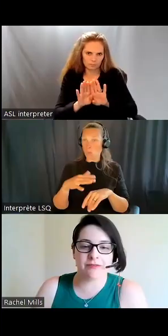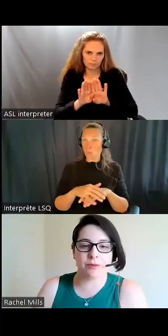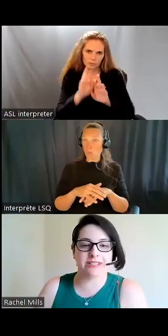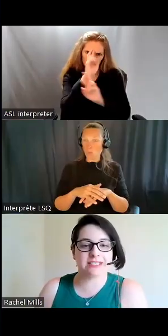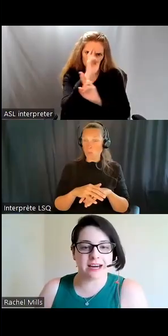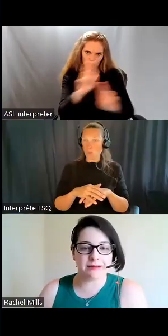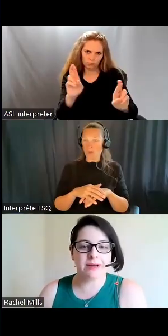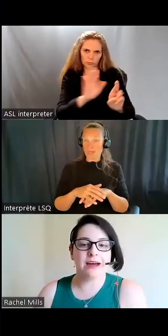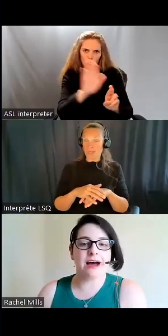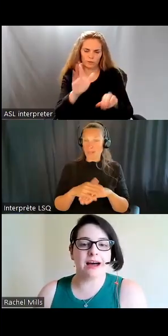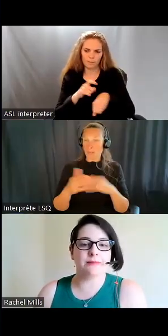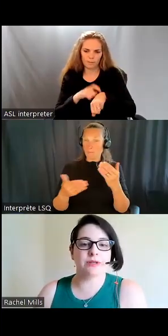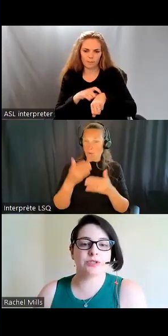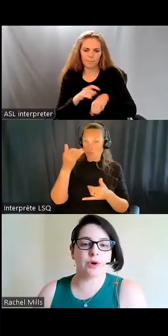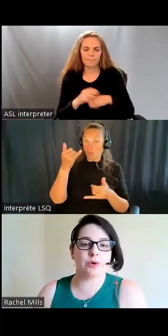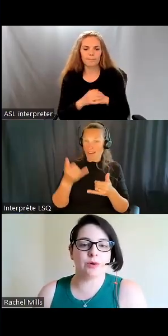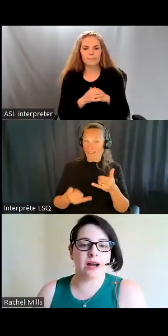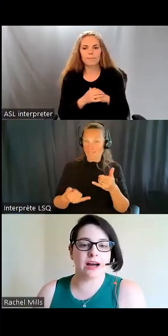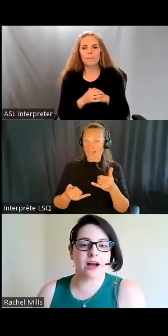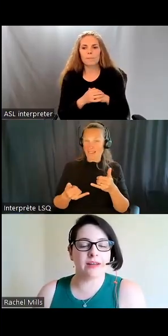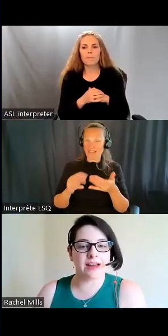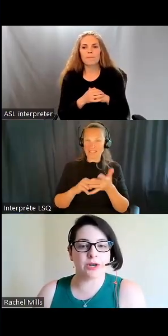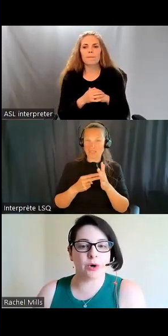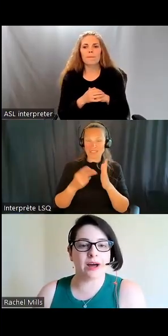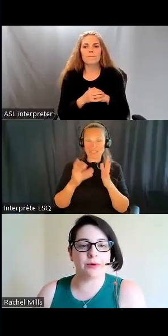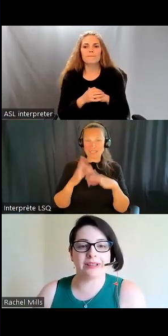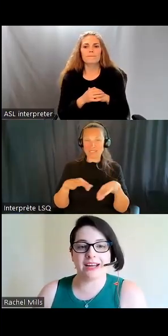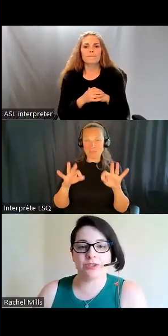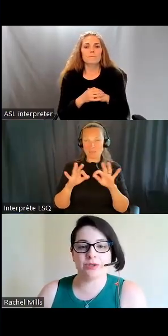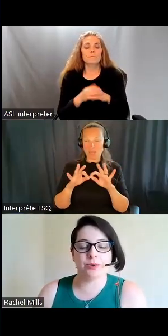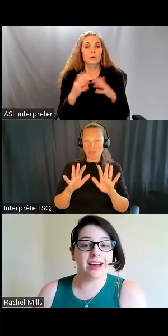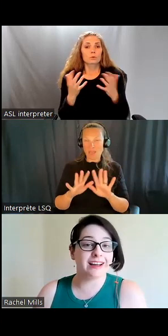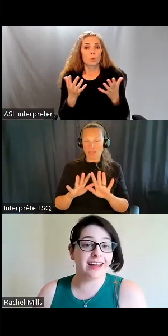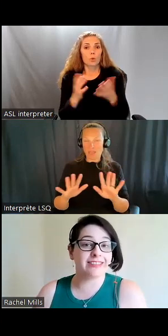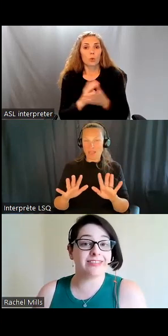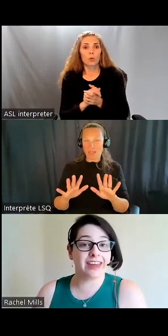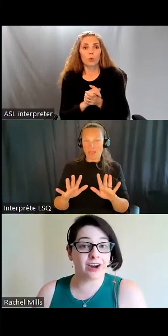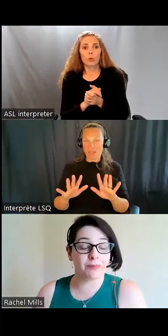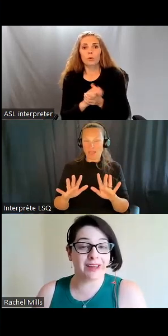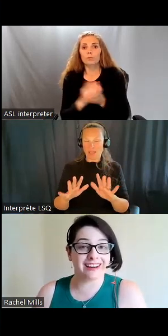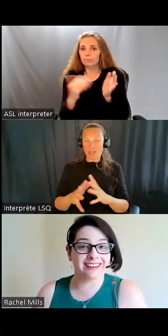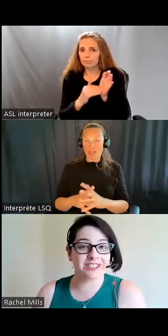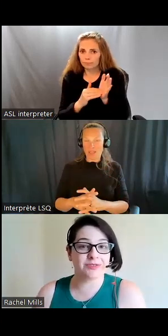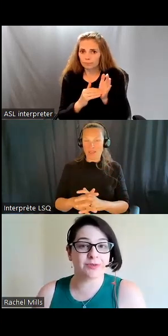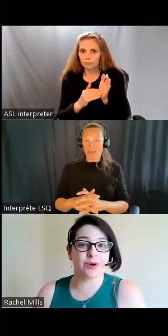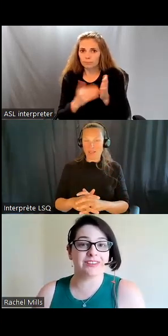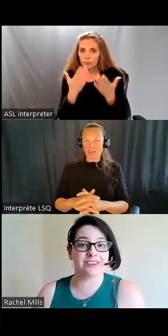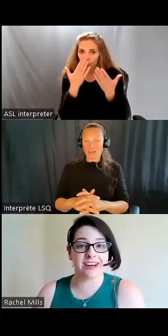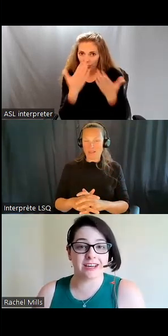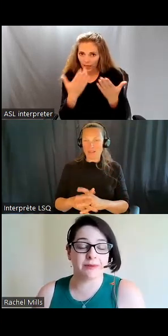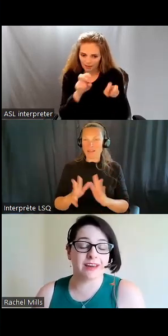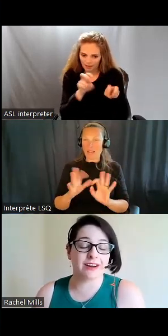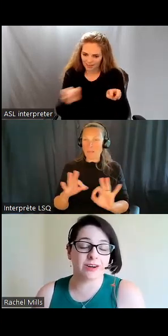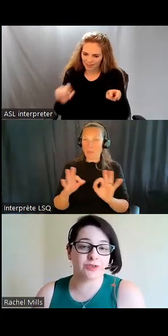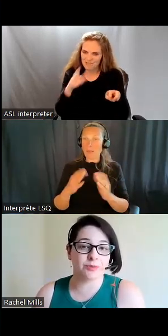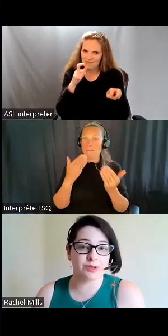du webinaire. Je veux respecter le temps de tout le monde. Donc, sur cette note, j'aimerais encore une